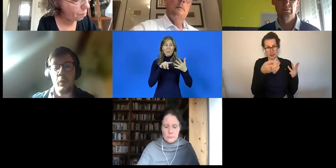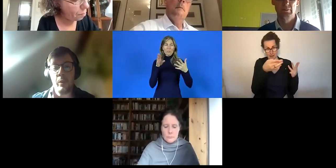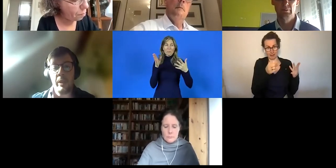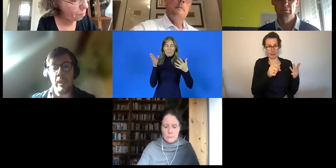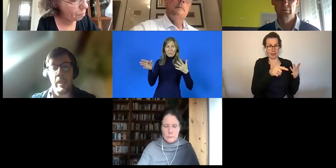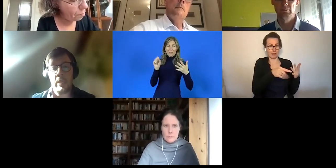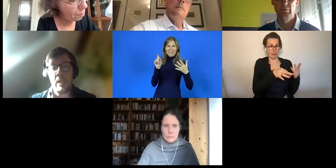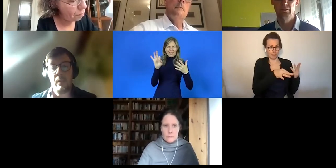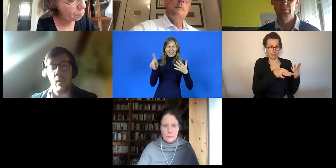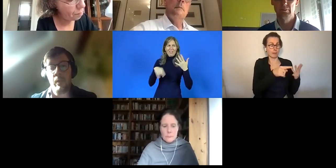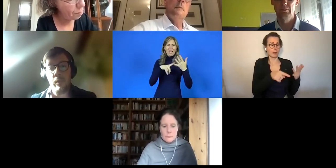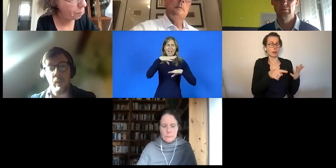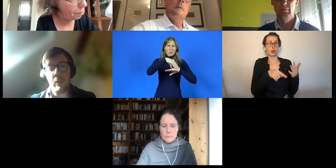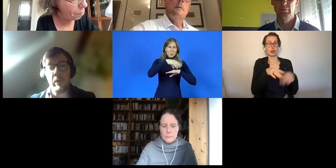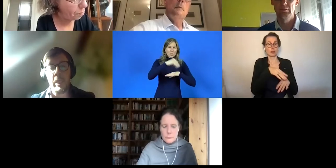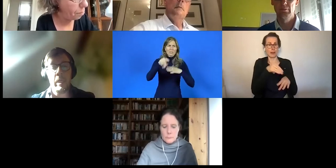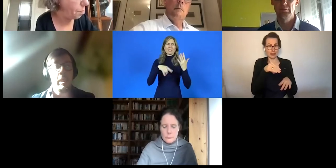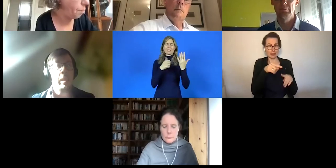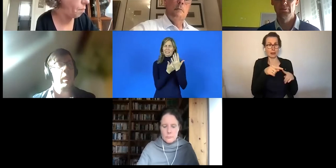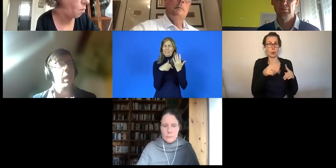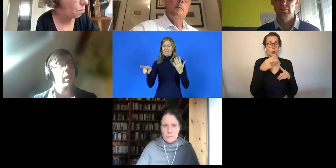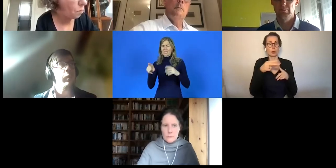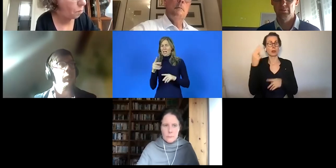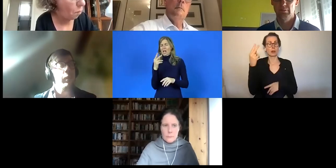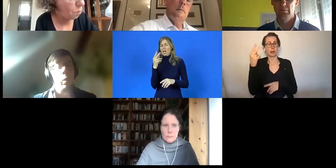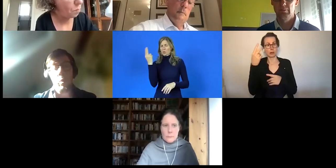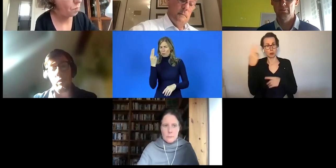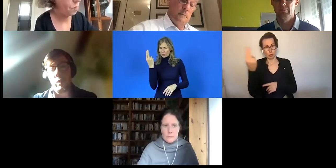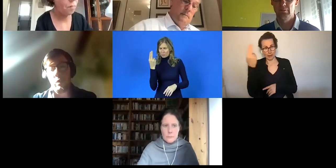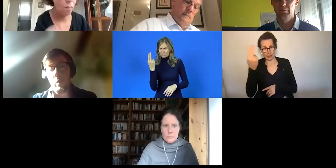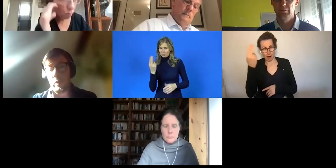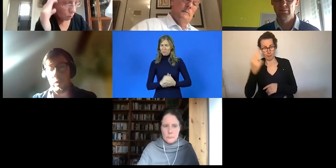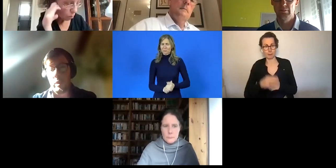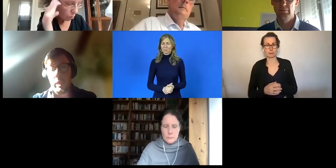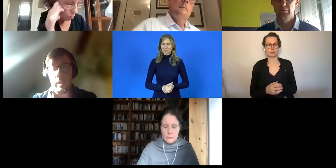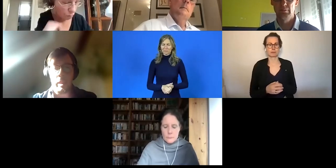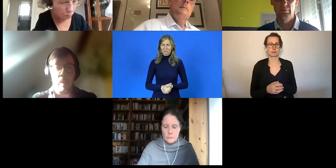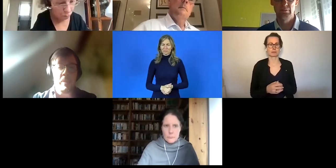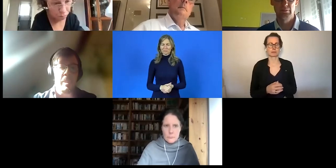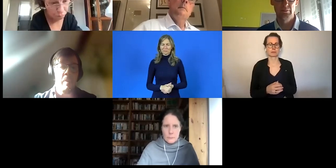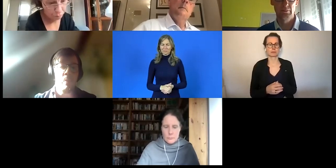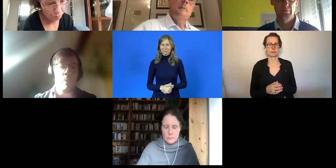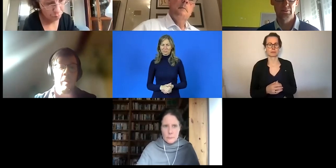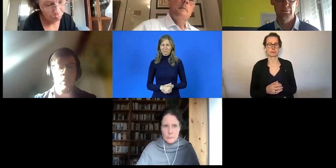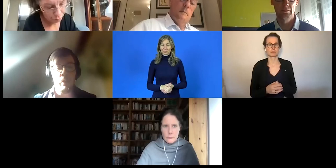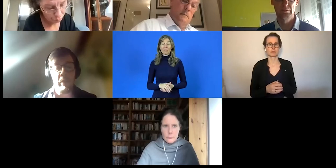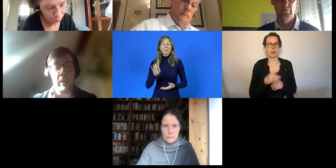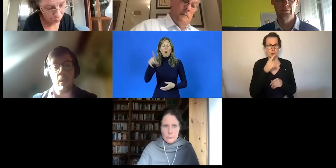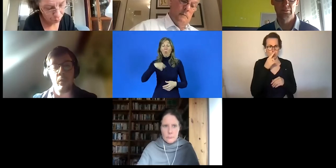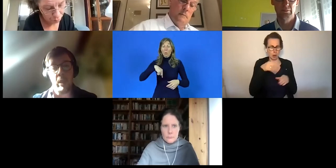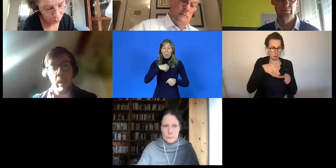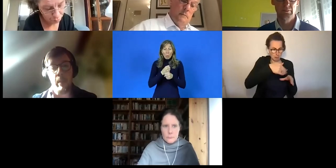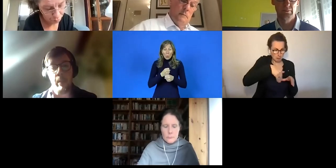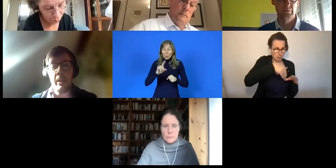noch sprechen wird. Steff ist in Vertretung da und eine Organisation aus Schweden und eine aus